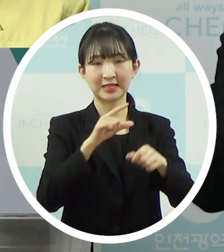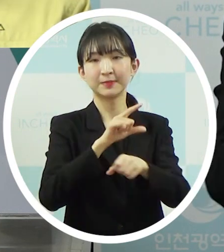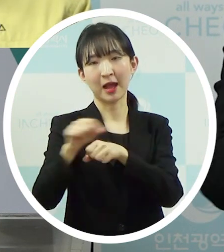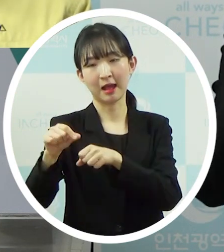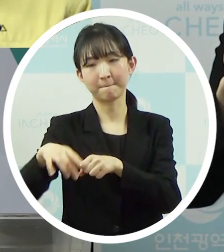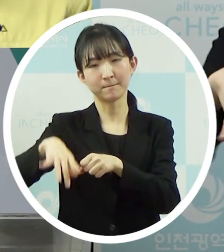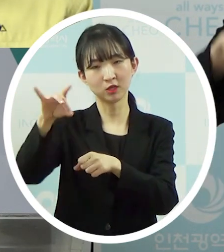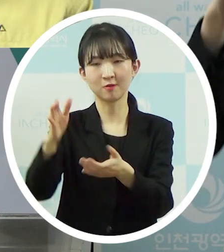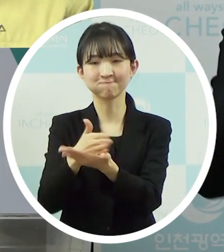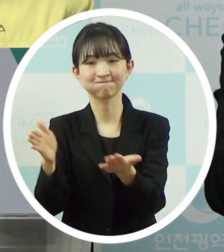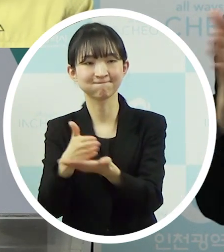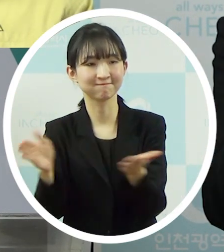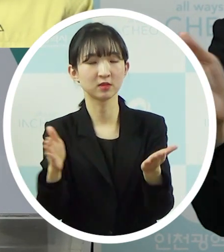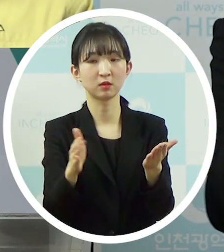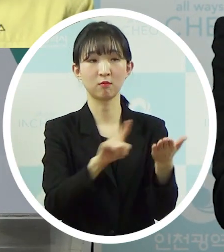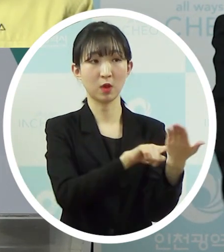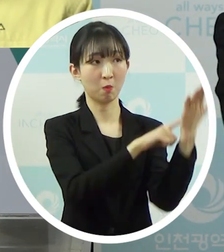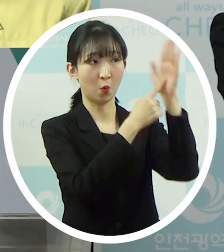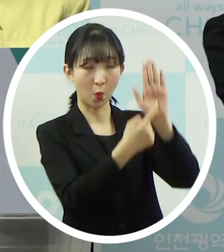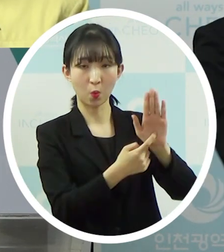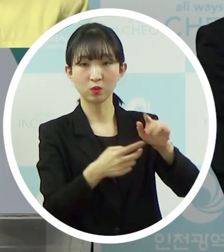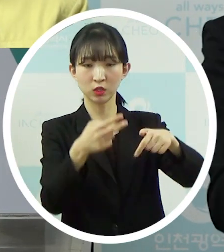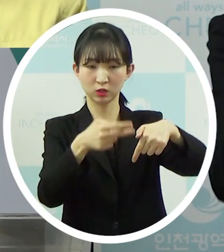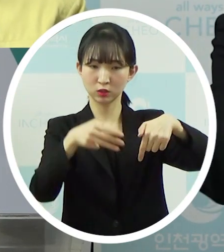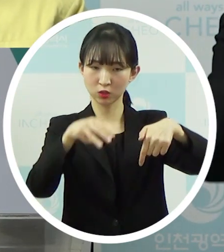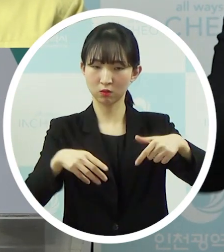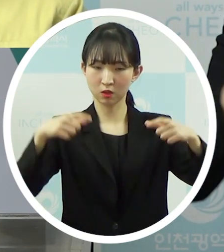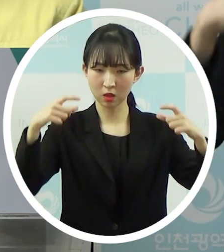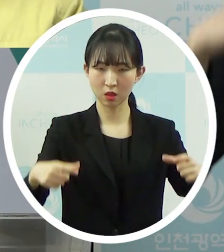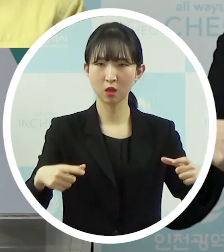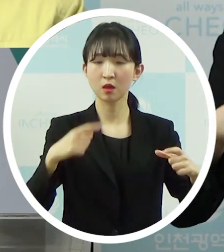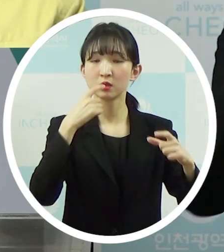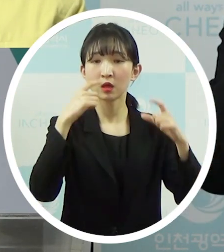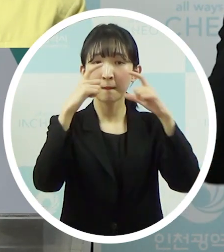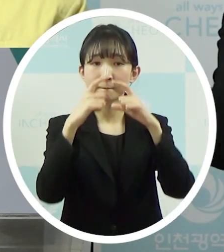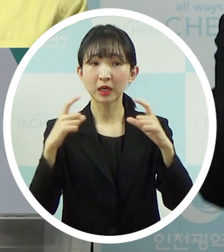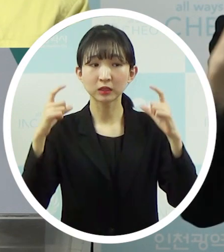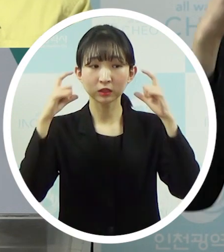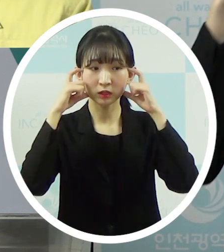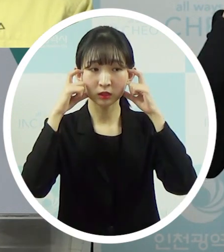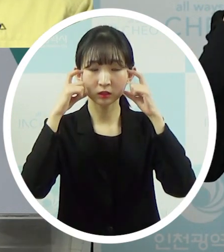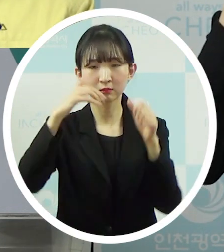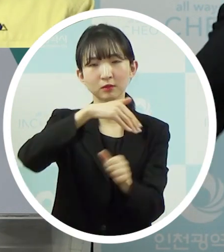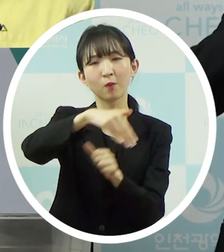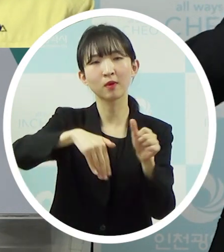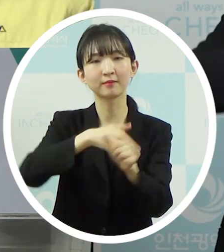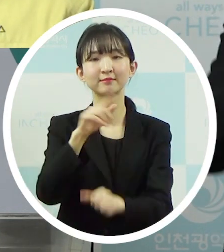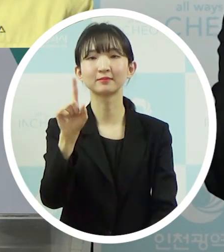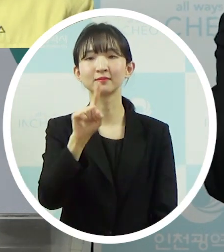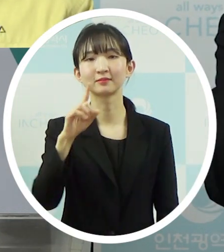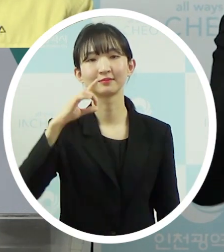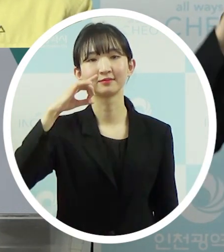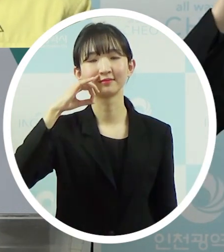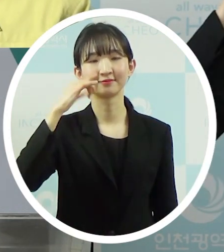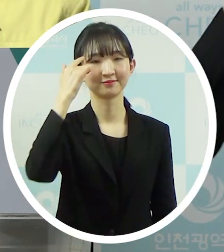순차적으로 보급한다고 했는데 2차는 지금 마크 공급이 어떤지 사항이 되겠습니다.